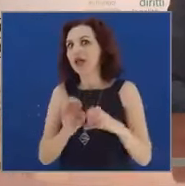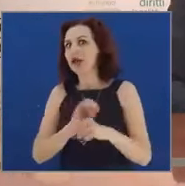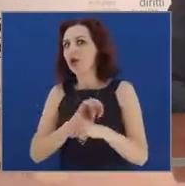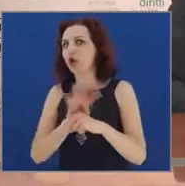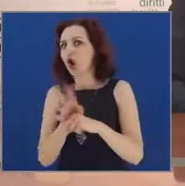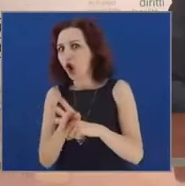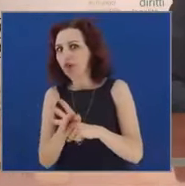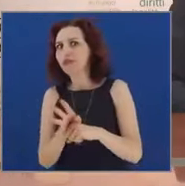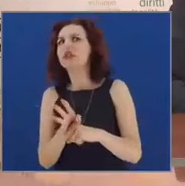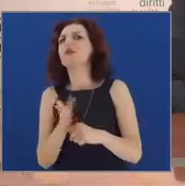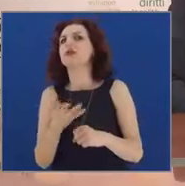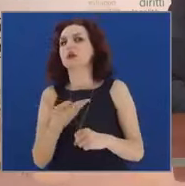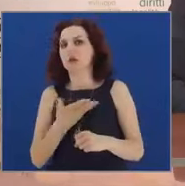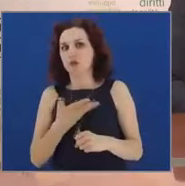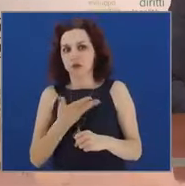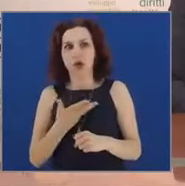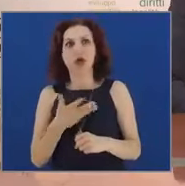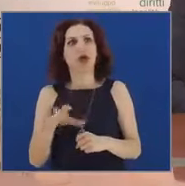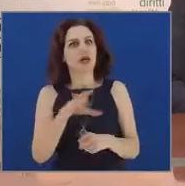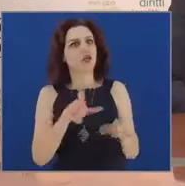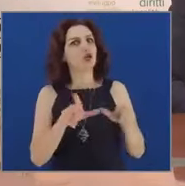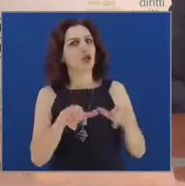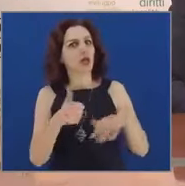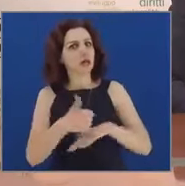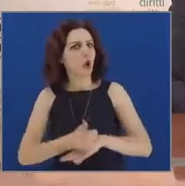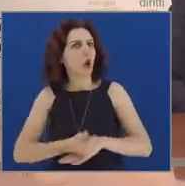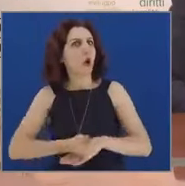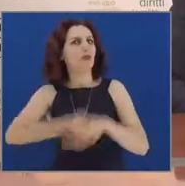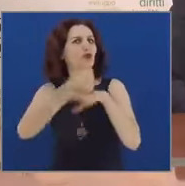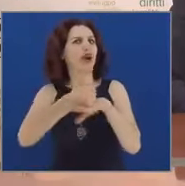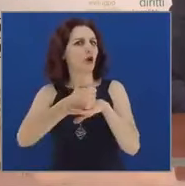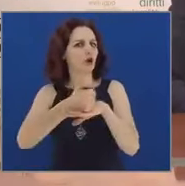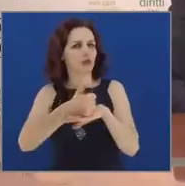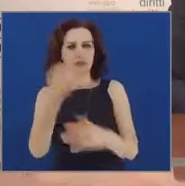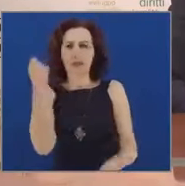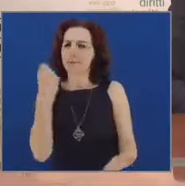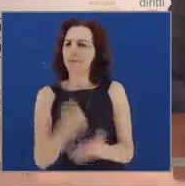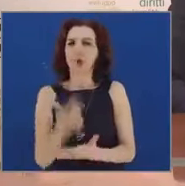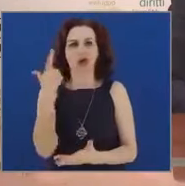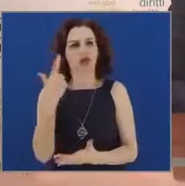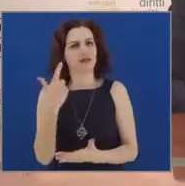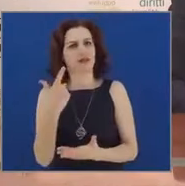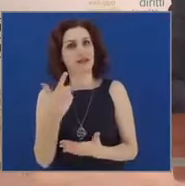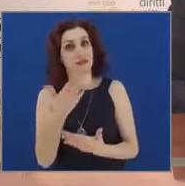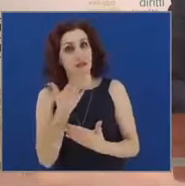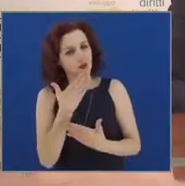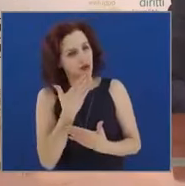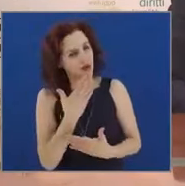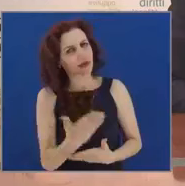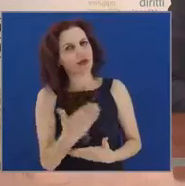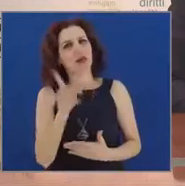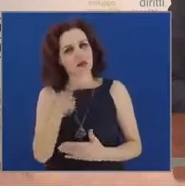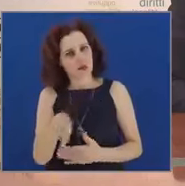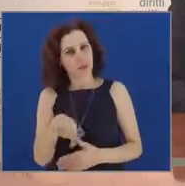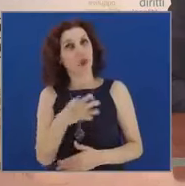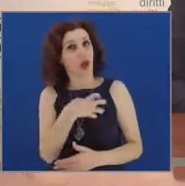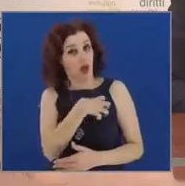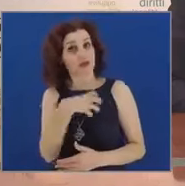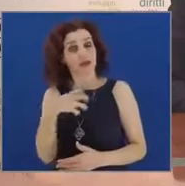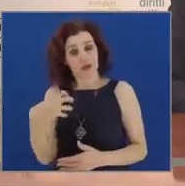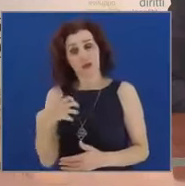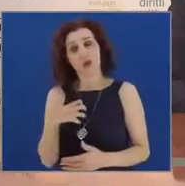protagonismo da parte della Regione Lazio importantissimo e di questo ringrazio ovviamente anche l'assessore. Io,